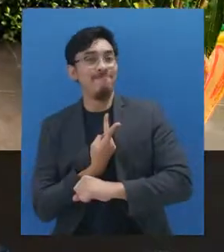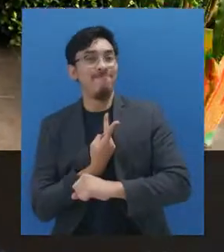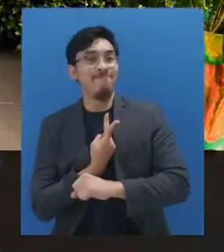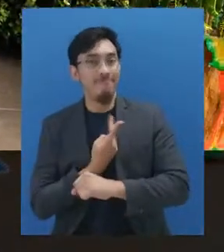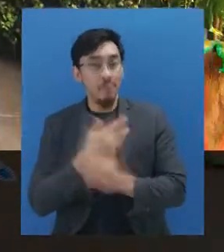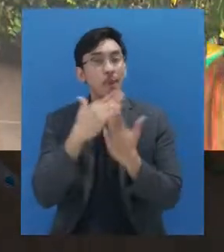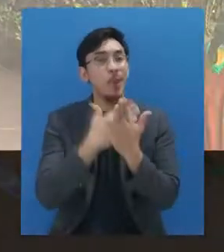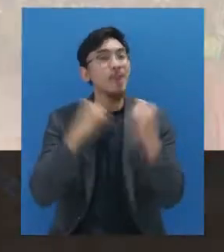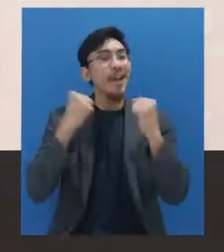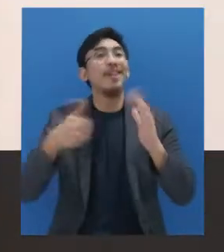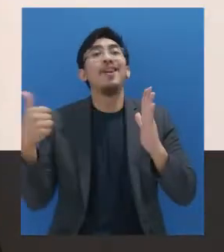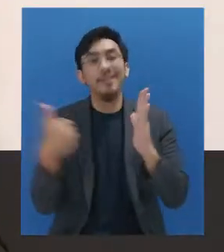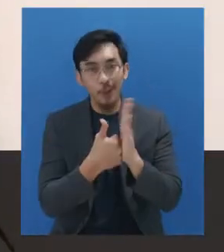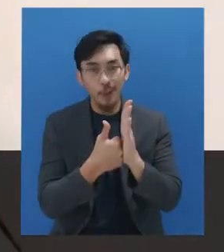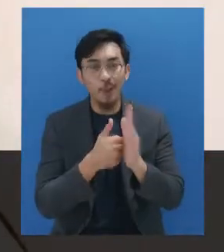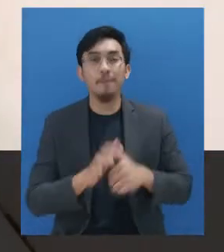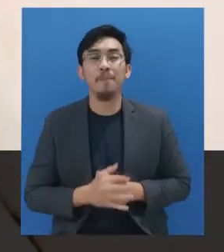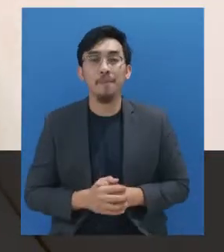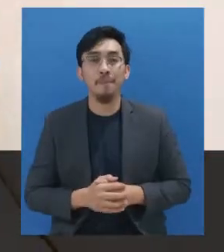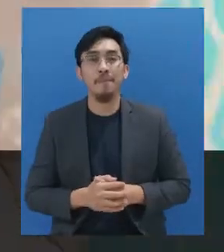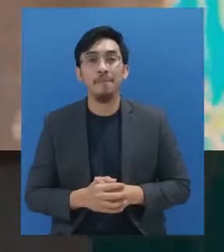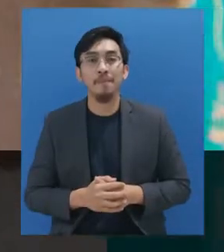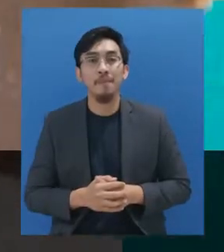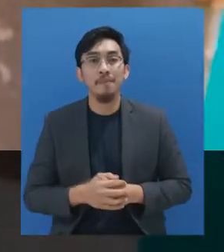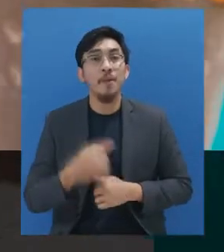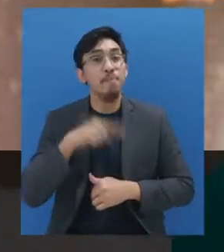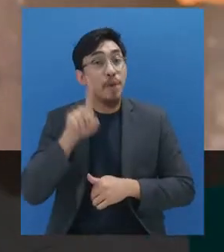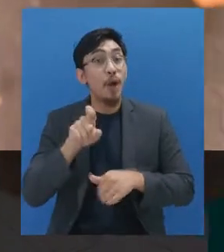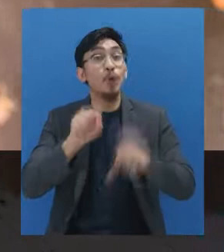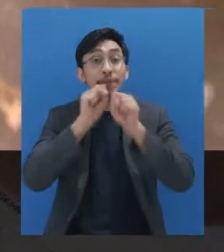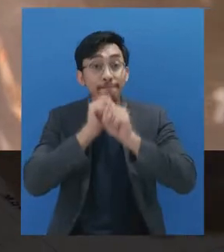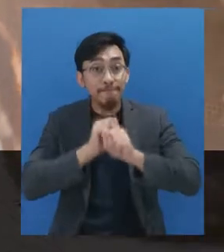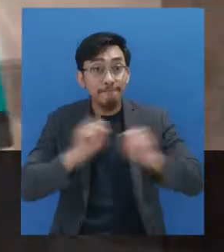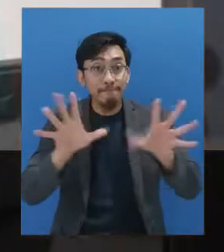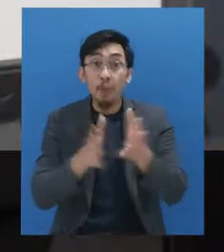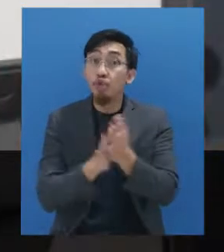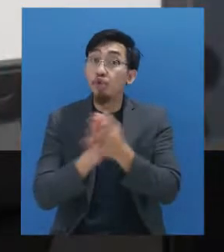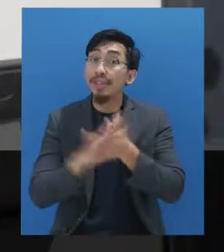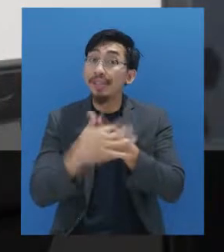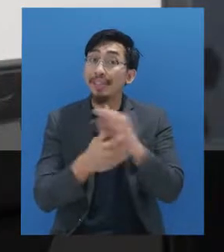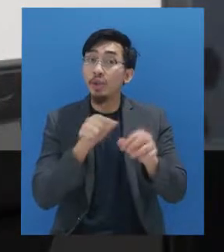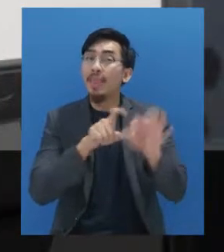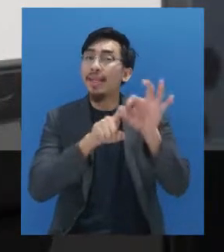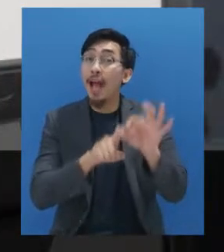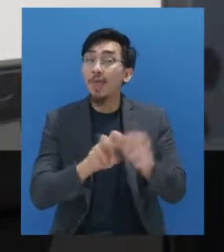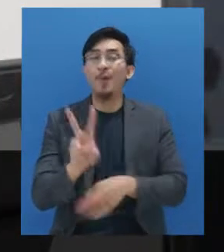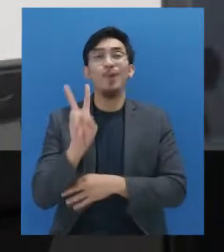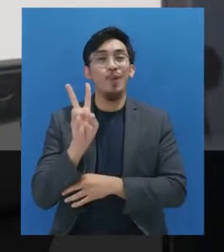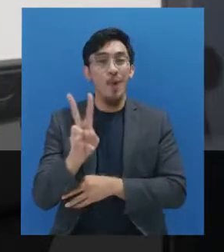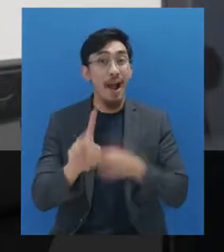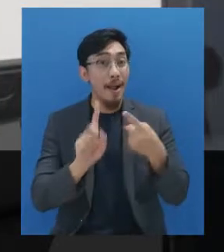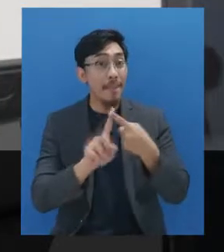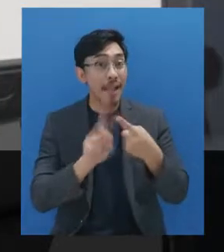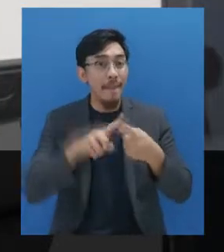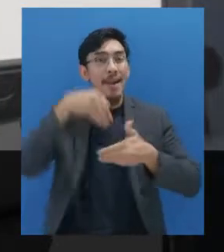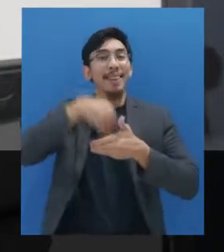menerapkan protokol kesehatan pencegahan COVID-19. Perlu saya sampaikan bahwa cuci tangan itu tergantung